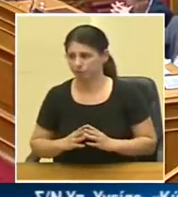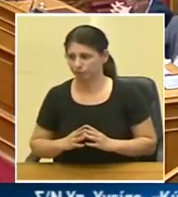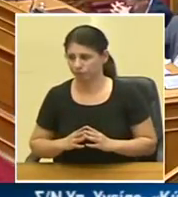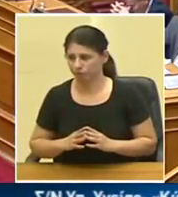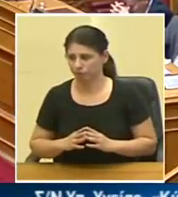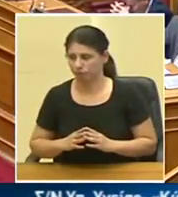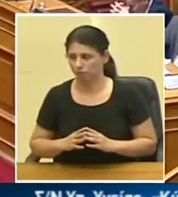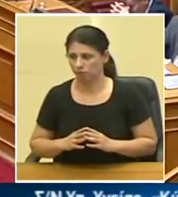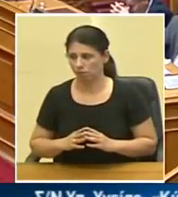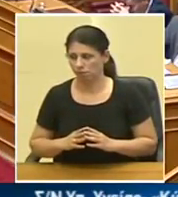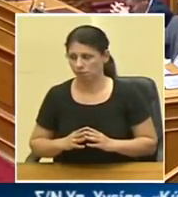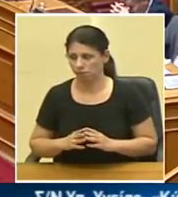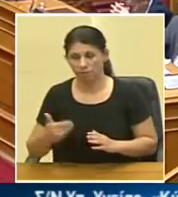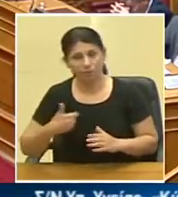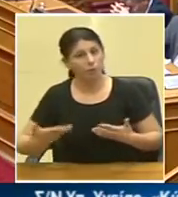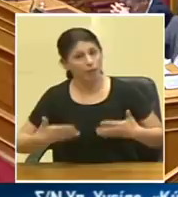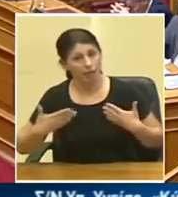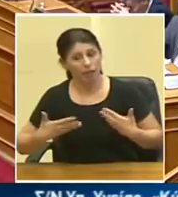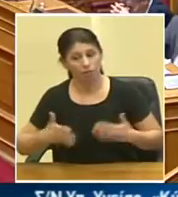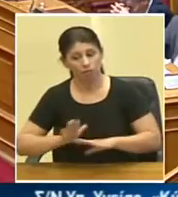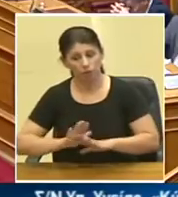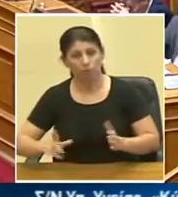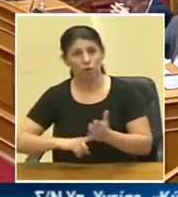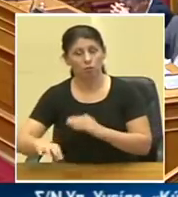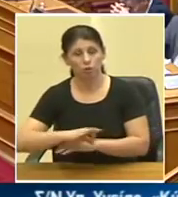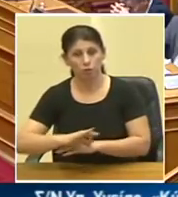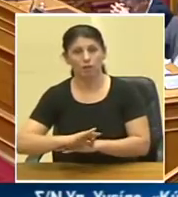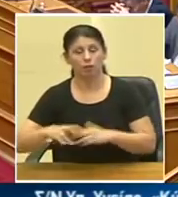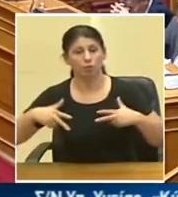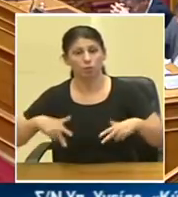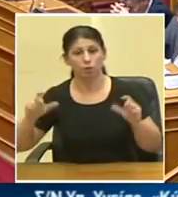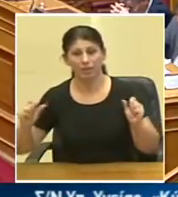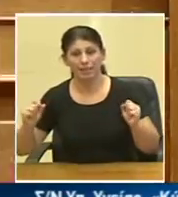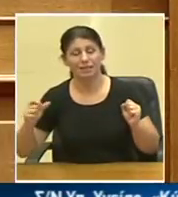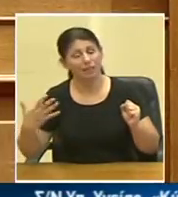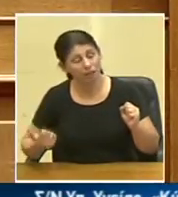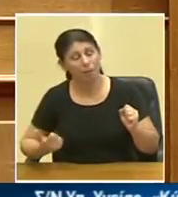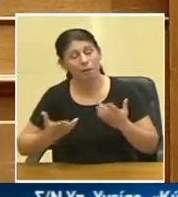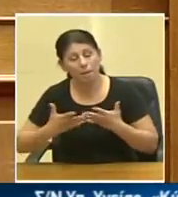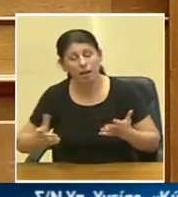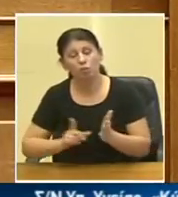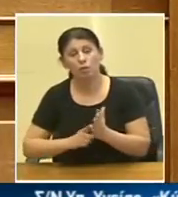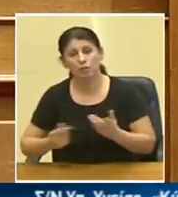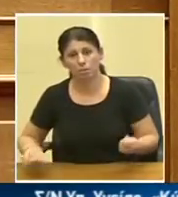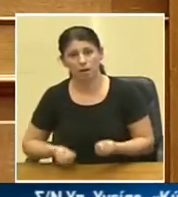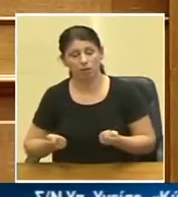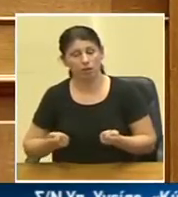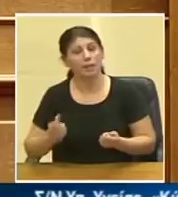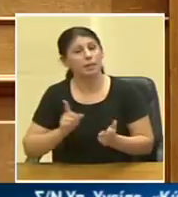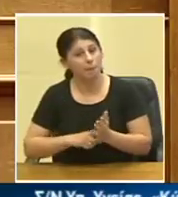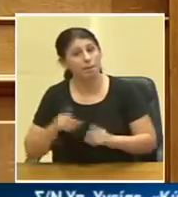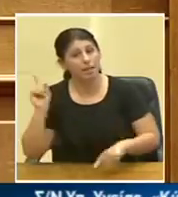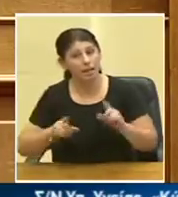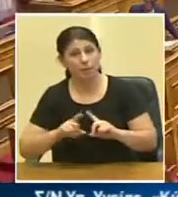ξέρετε εγώ είμαι χαρούμενος που κλείνουμε με νομοσχέδιο του Υπουργείου Υγείας γιατί είχαμε μεγάλη νομοθετική παραγωγή και πρέπει κάποια πράγματα